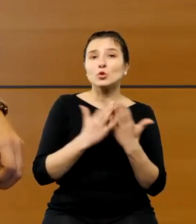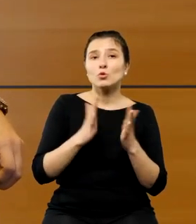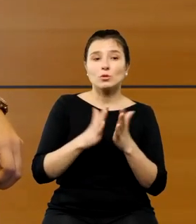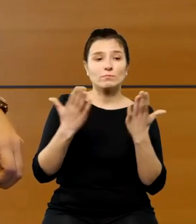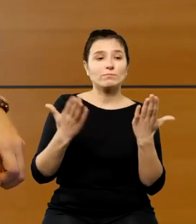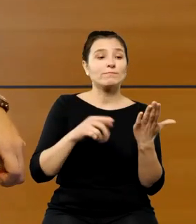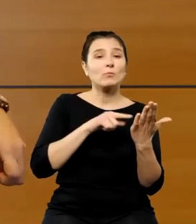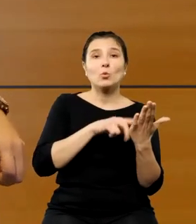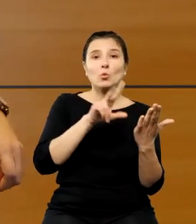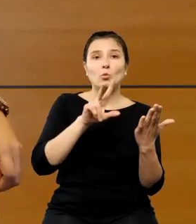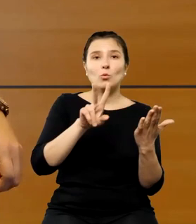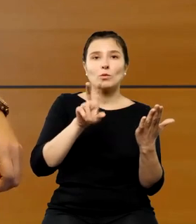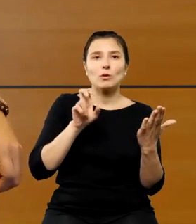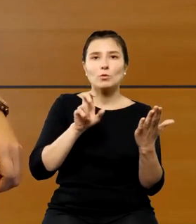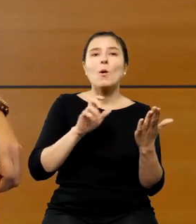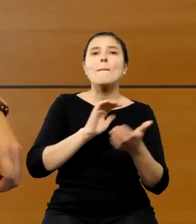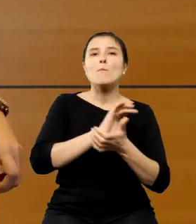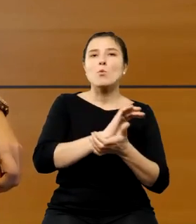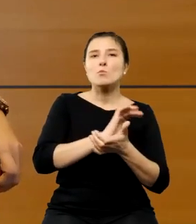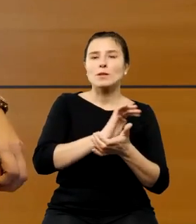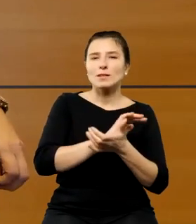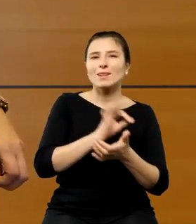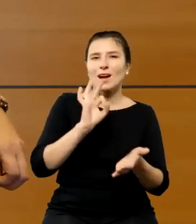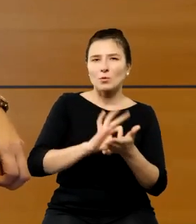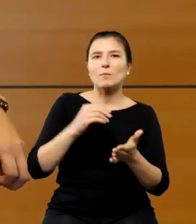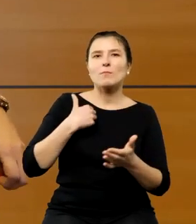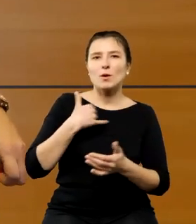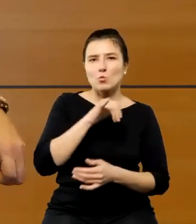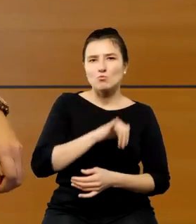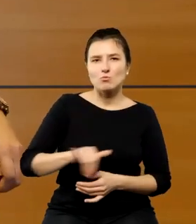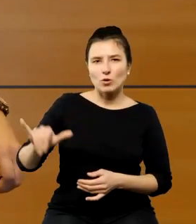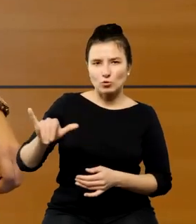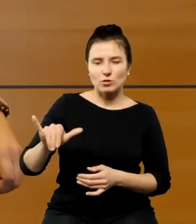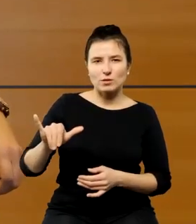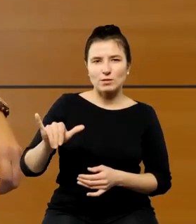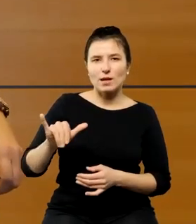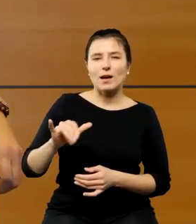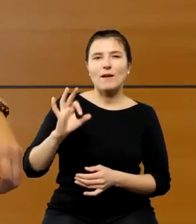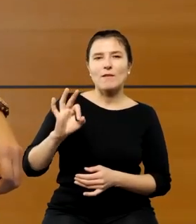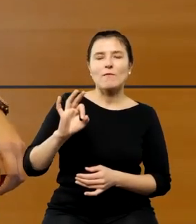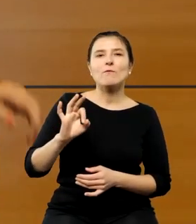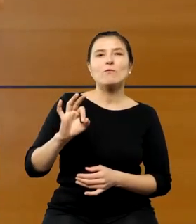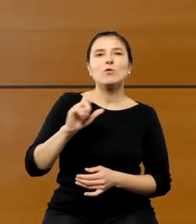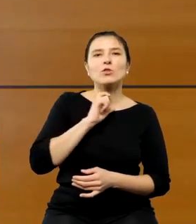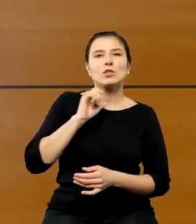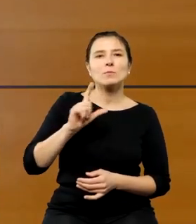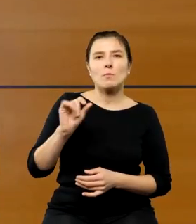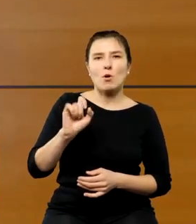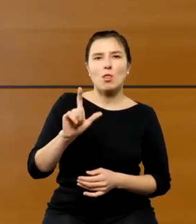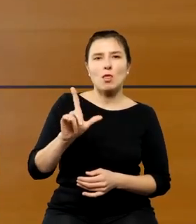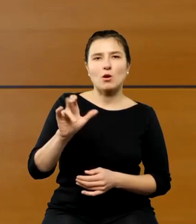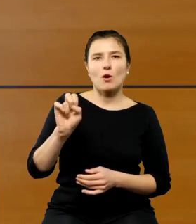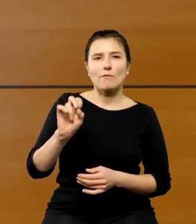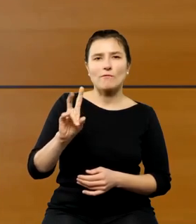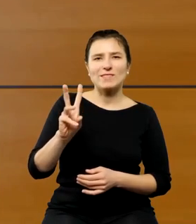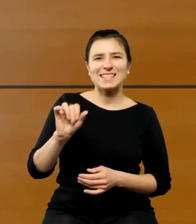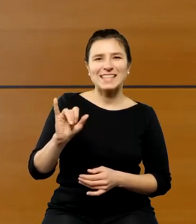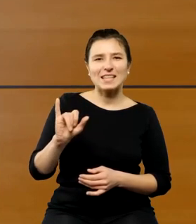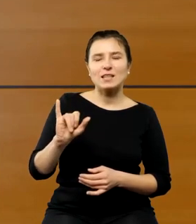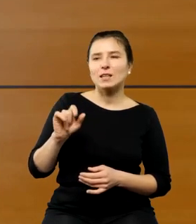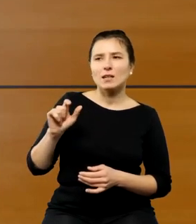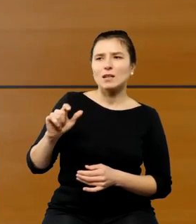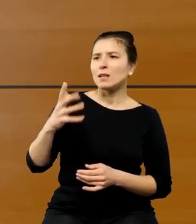publikacji która się pojawiła przy okazji tego jubileuszu księdza Polkowskiego to Kopernik jest prawie odwzorowaniem